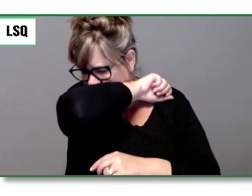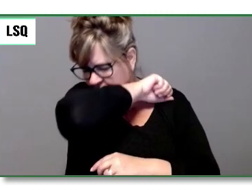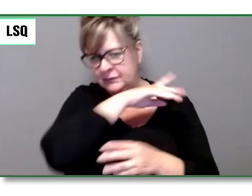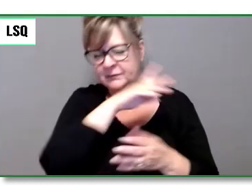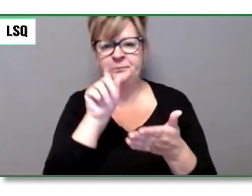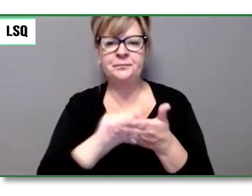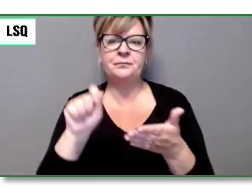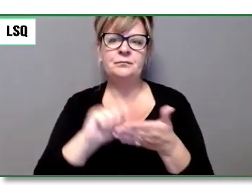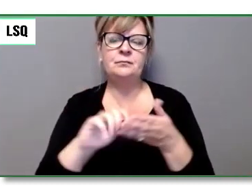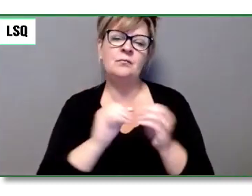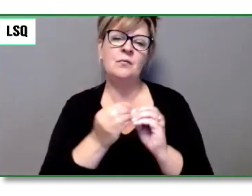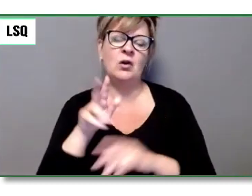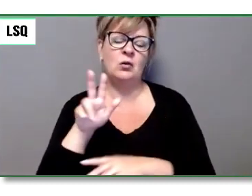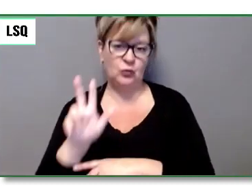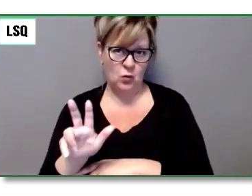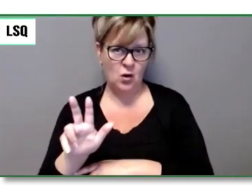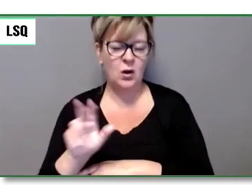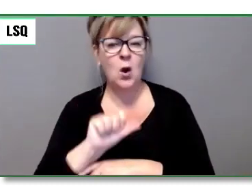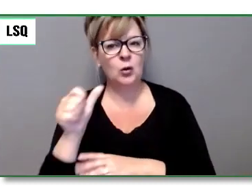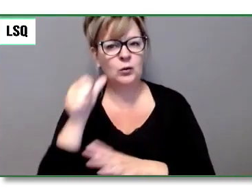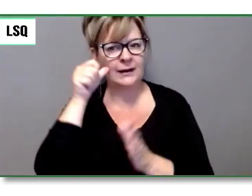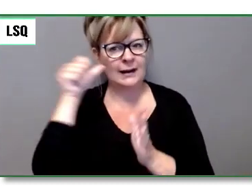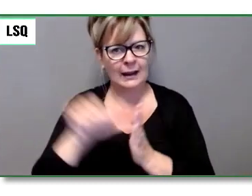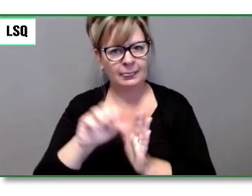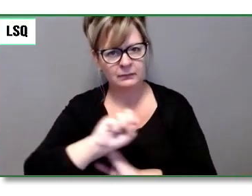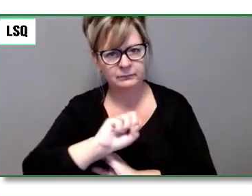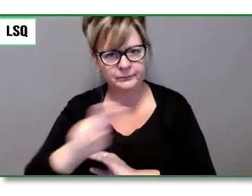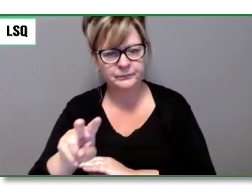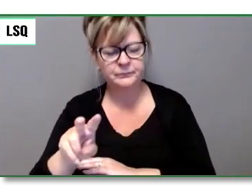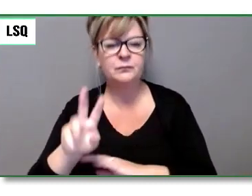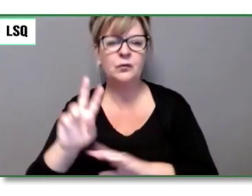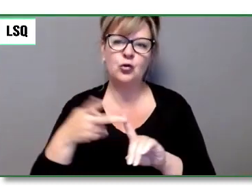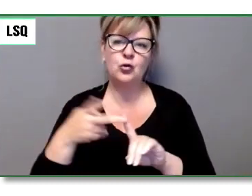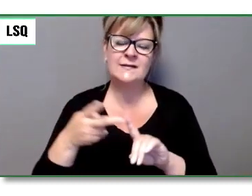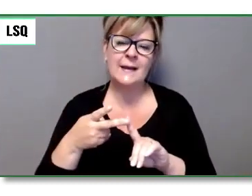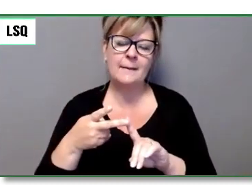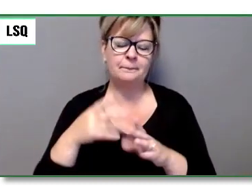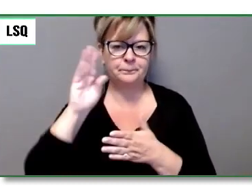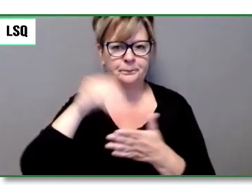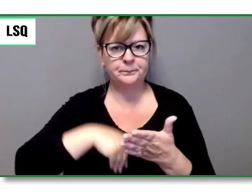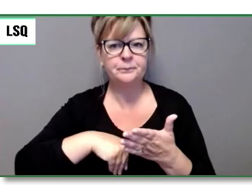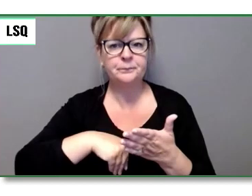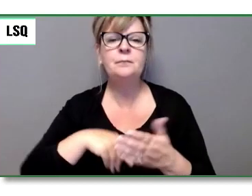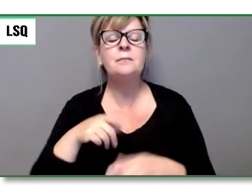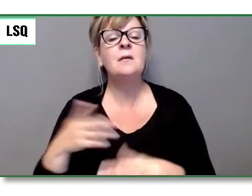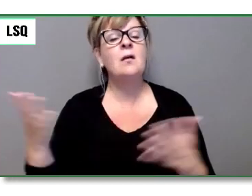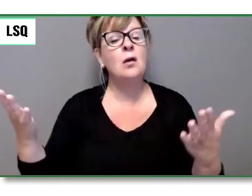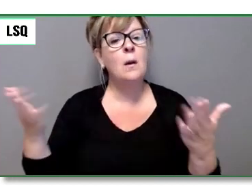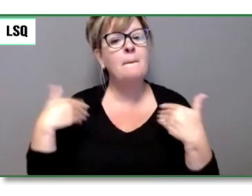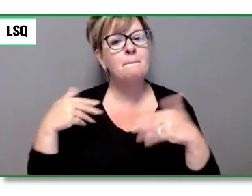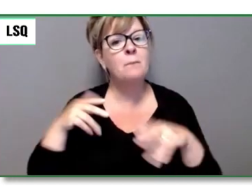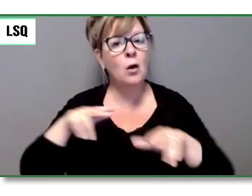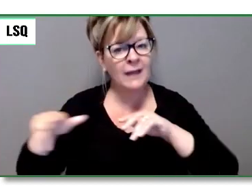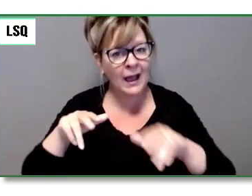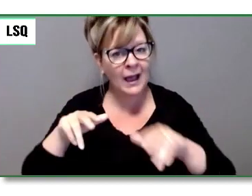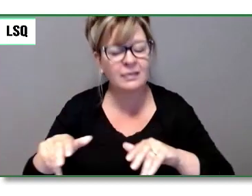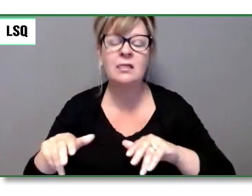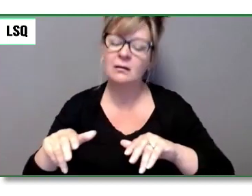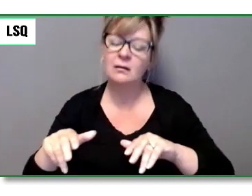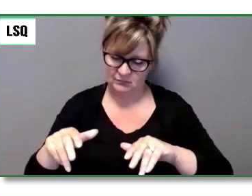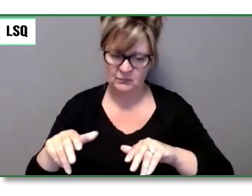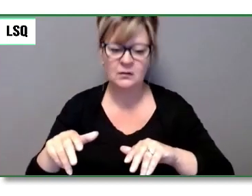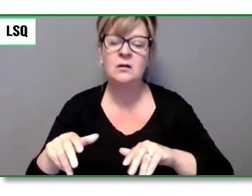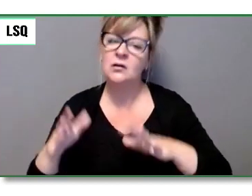Reprenez votre promenade que je leur demande et voyez comment les constructions humaines, le bâti,